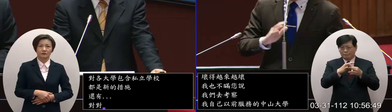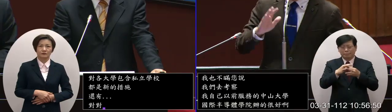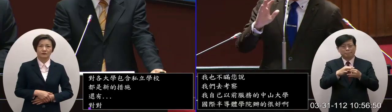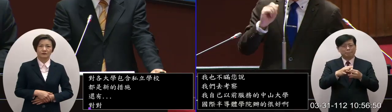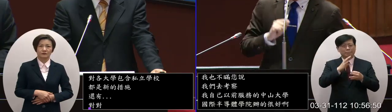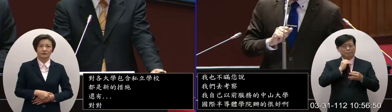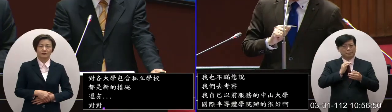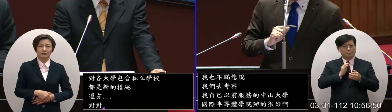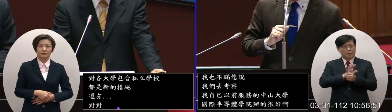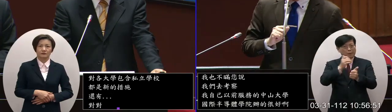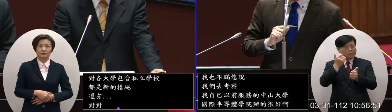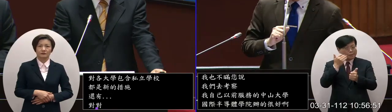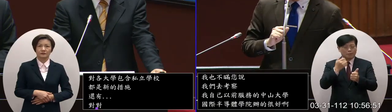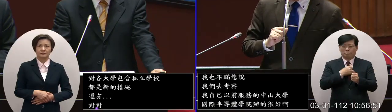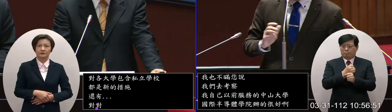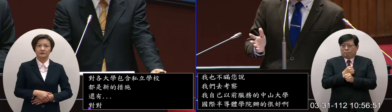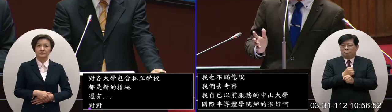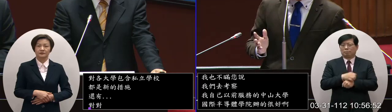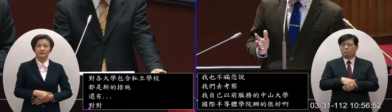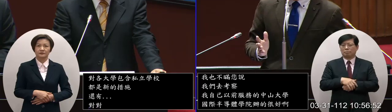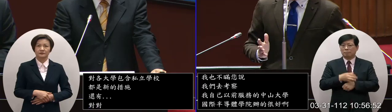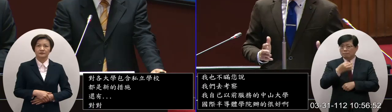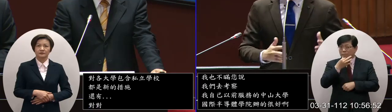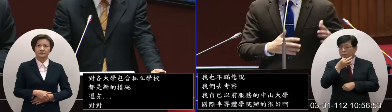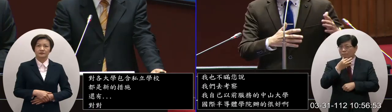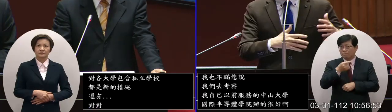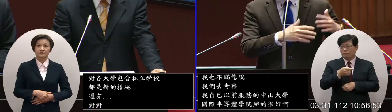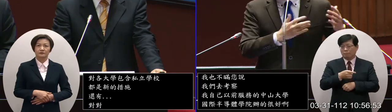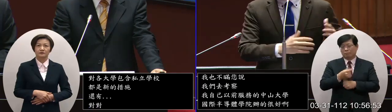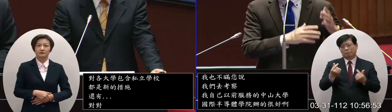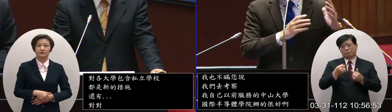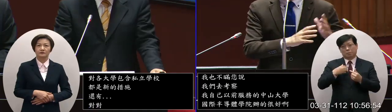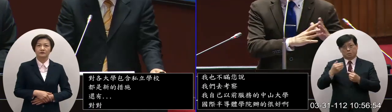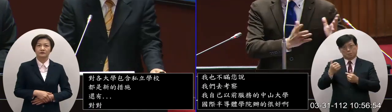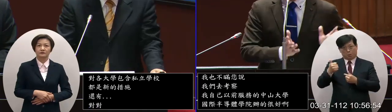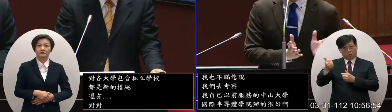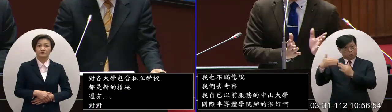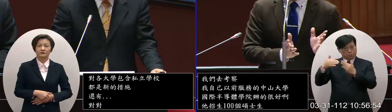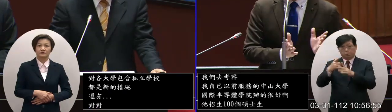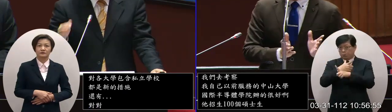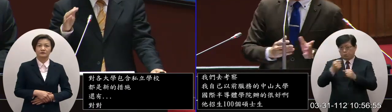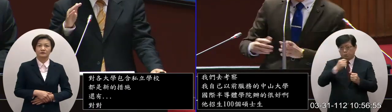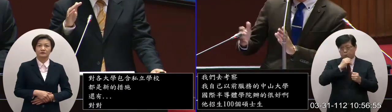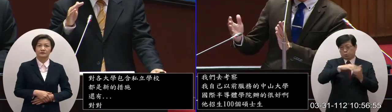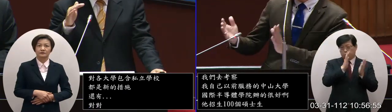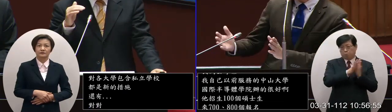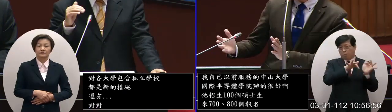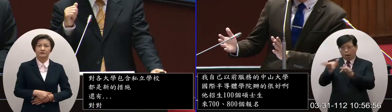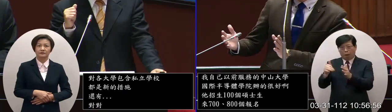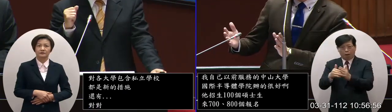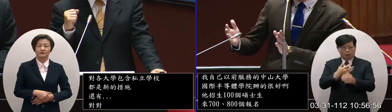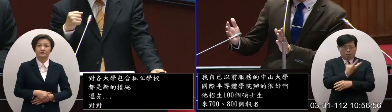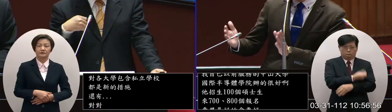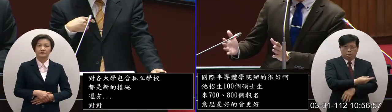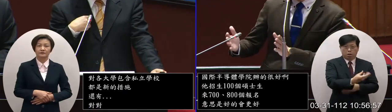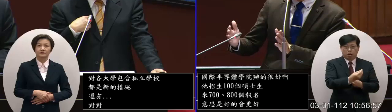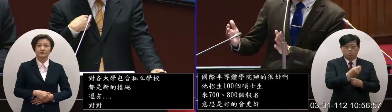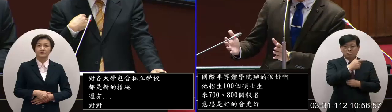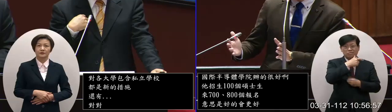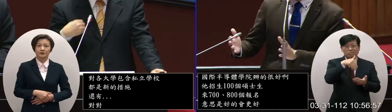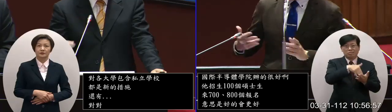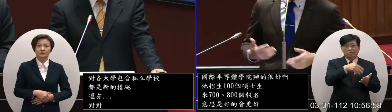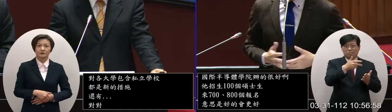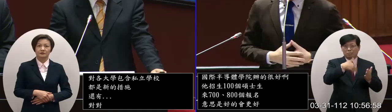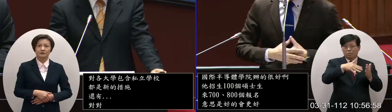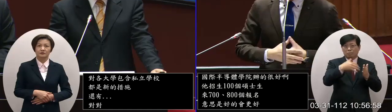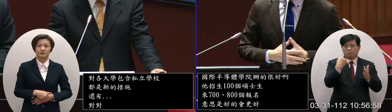好到誰當然也要留意免得到時候其實更好的學校他就全部都吸光了那後面私校